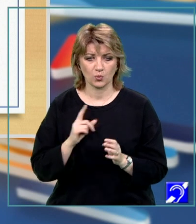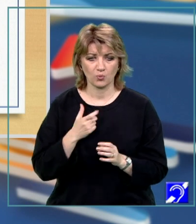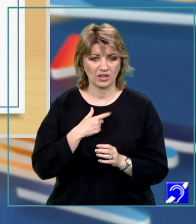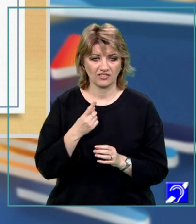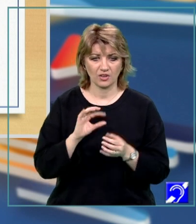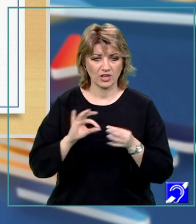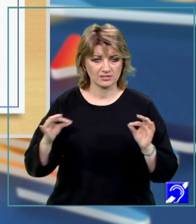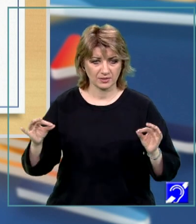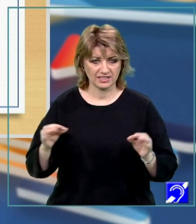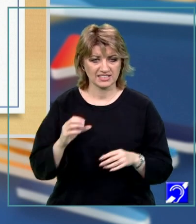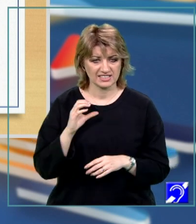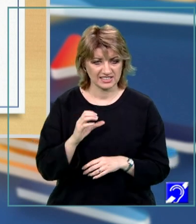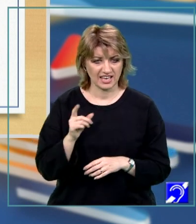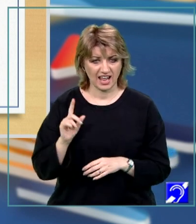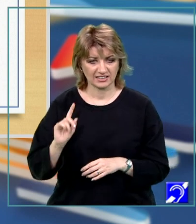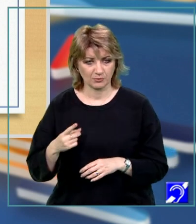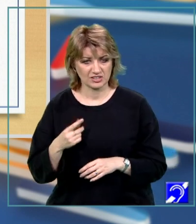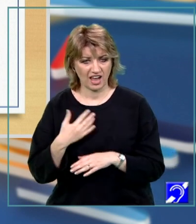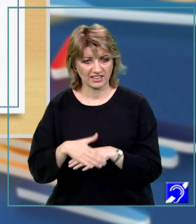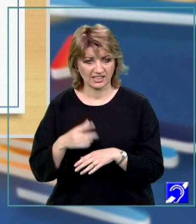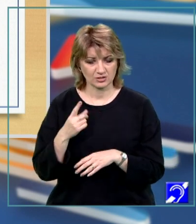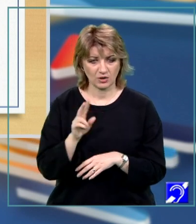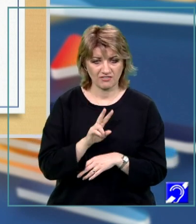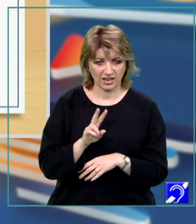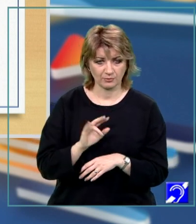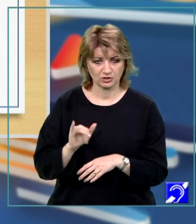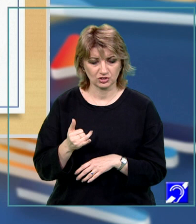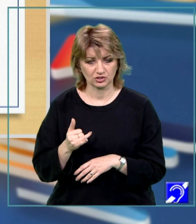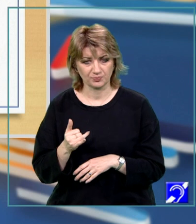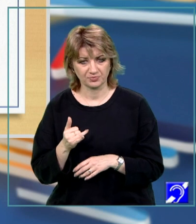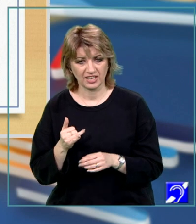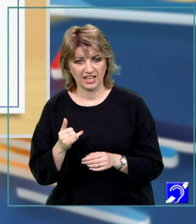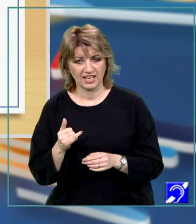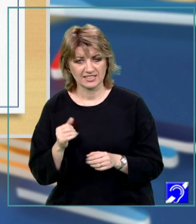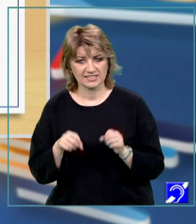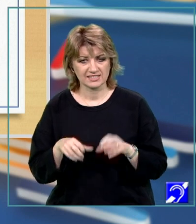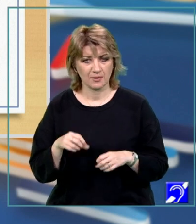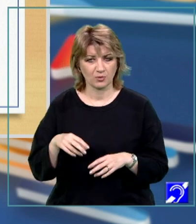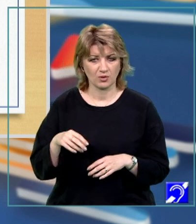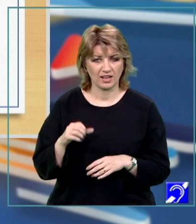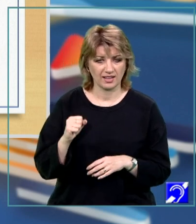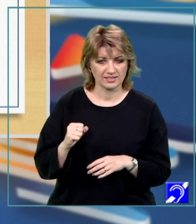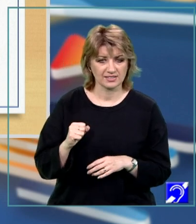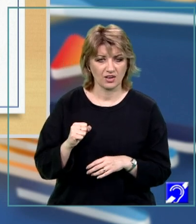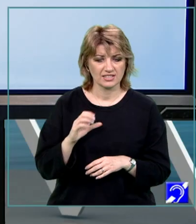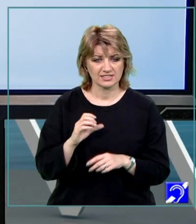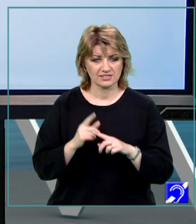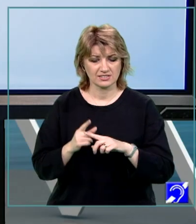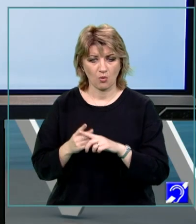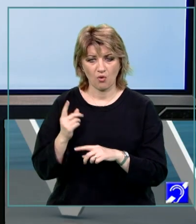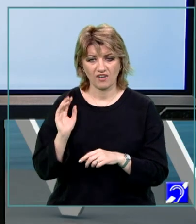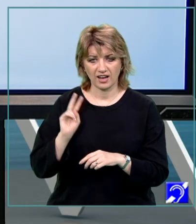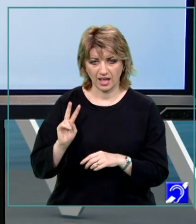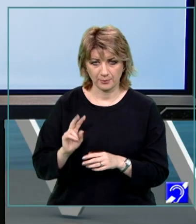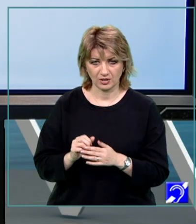fie o expresie. În S, el ar trebui să fie adresa unui variabile și observați semnul AND, iar în S++ va fi o variabilă. Vă